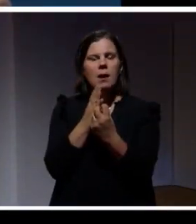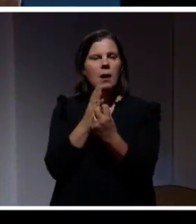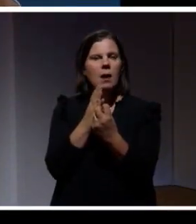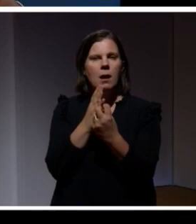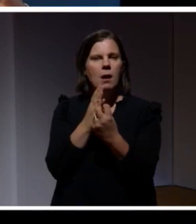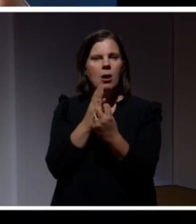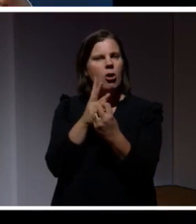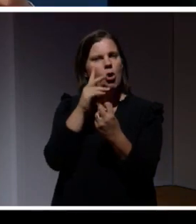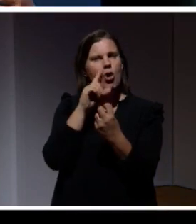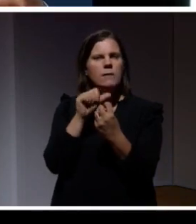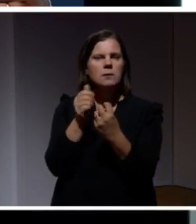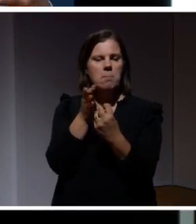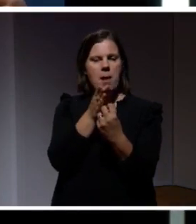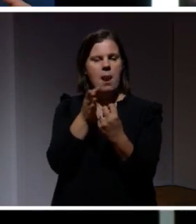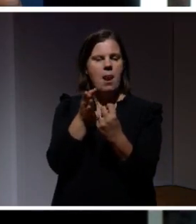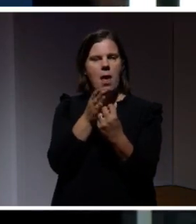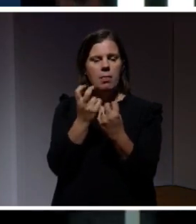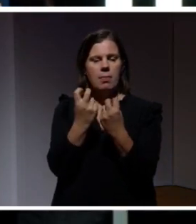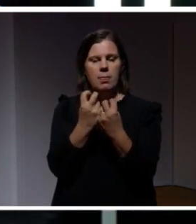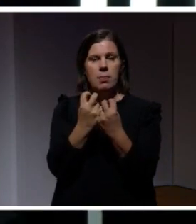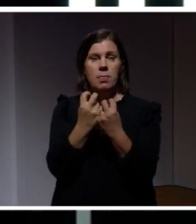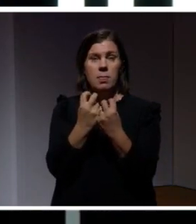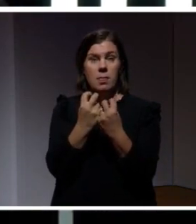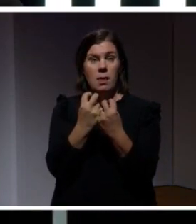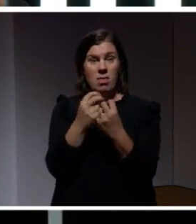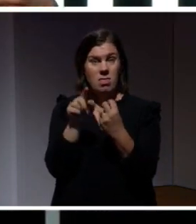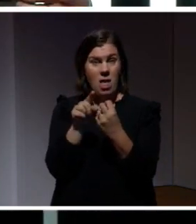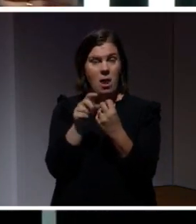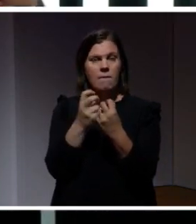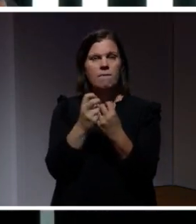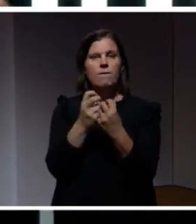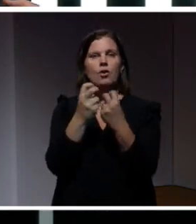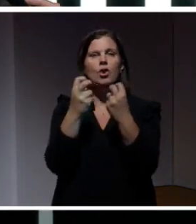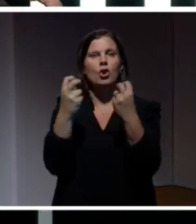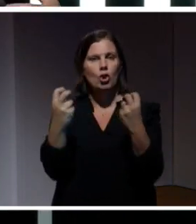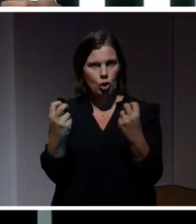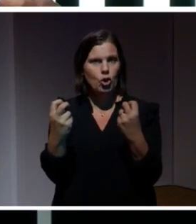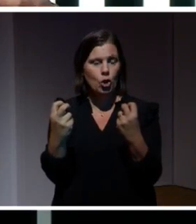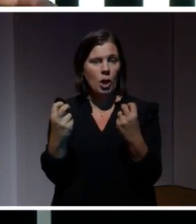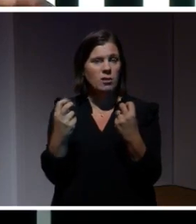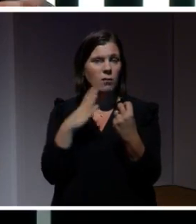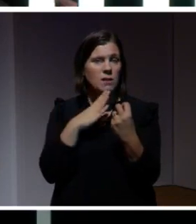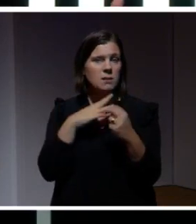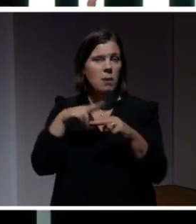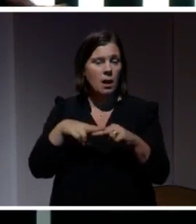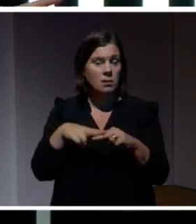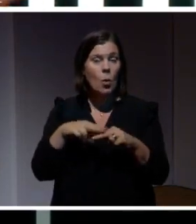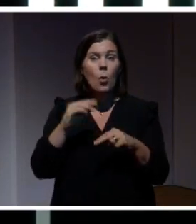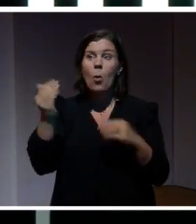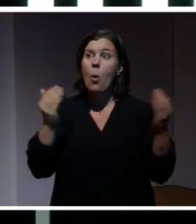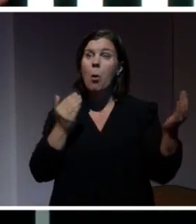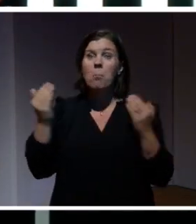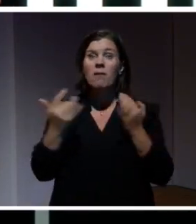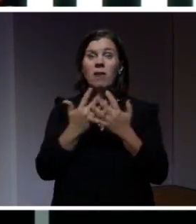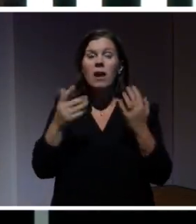den ömsesidiga överenskommelsen om vad det innebär att vara nära varandra och flyttat isär litegrann. Och så kommer det flera, då